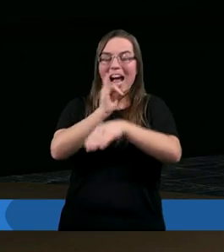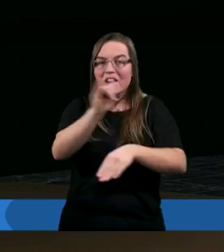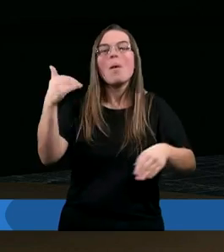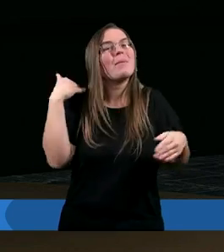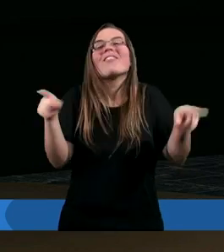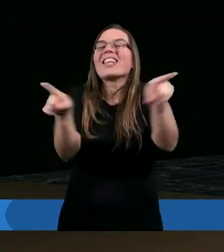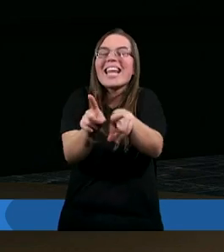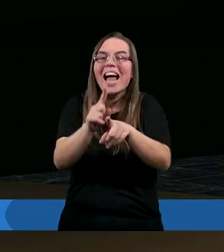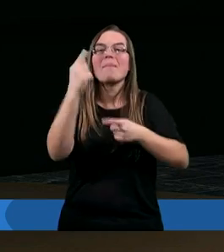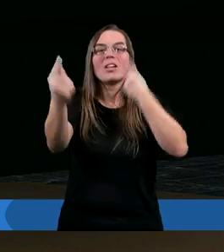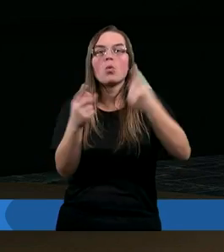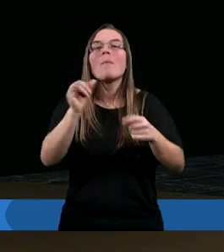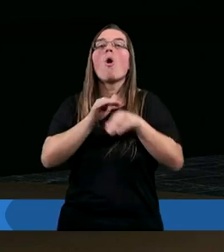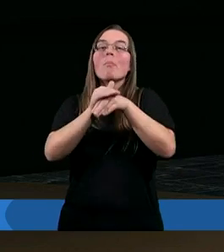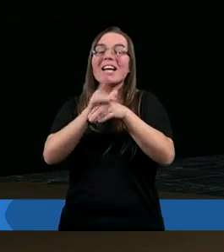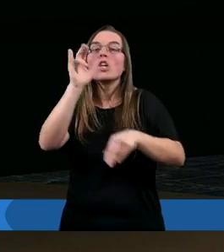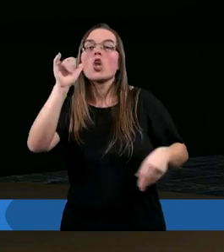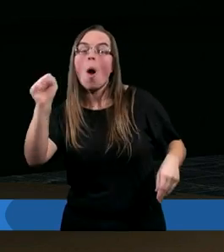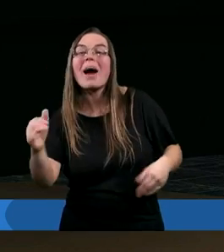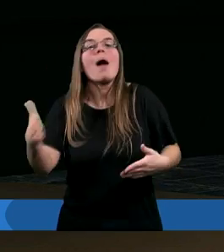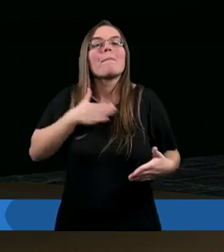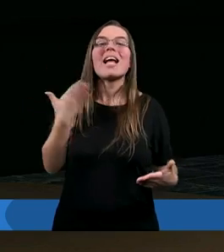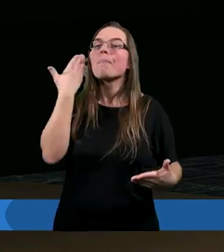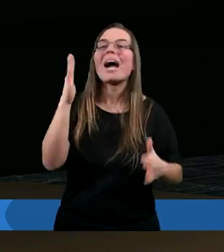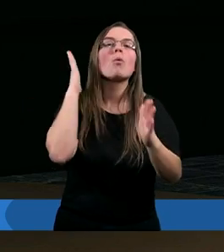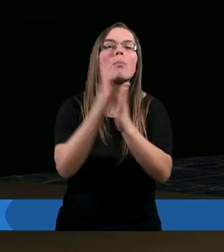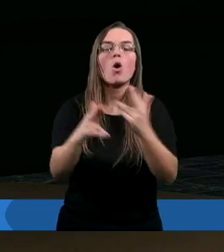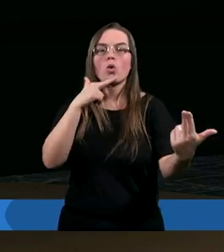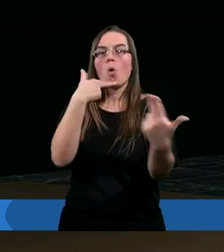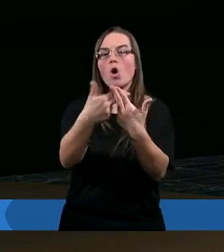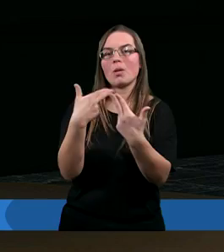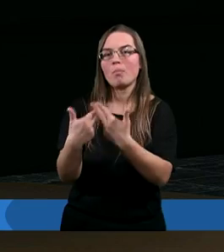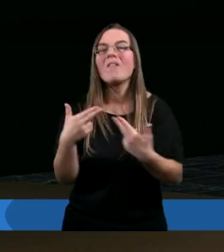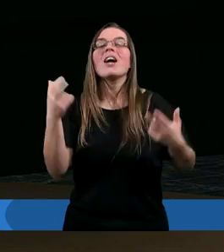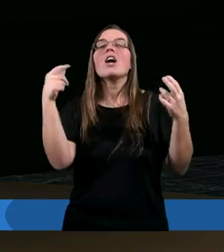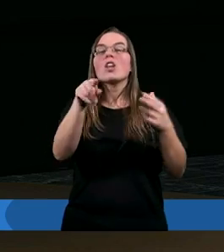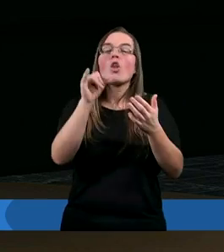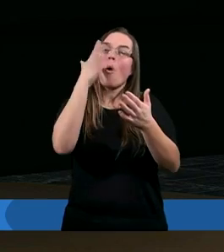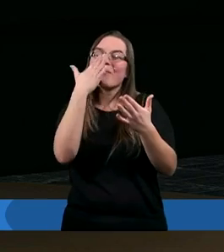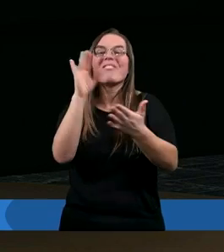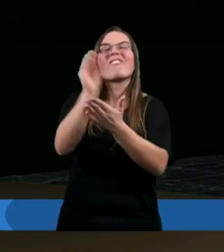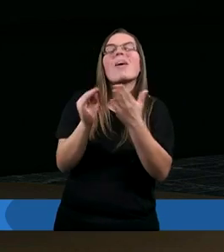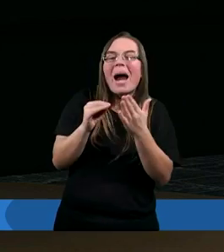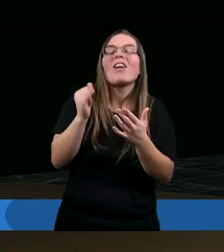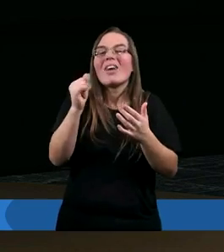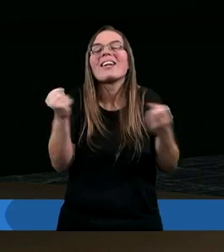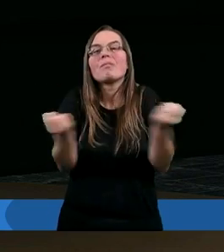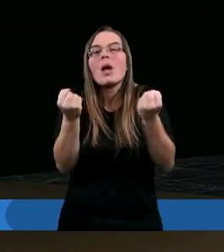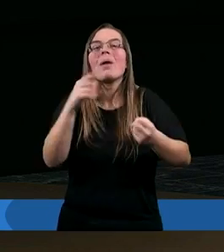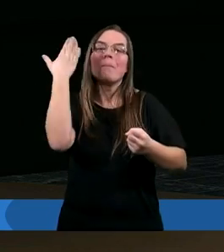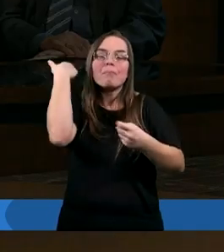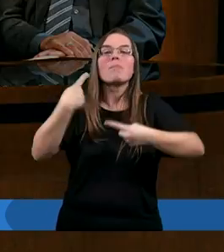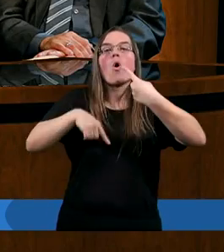sytuacji. No przyjaciele chyba mieli bardzo prostą odpowiedź. Schematyczną, wypracowaną może przez poprzednie